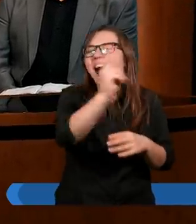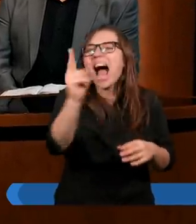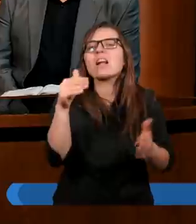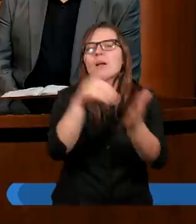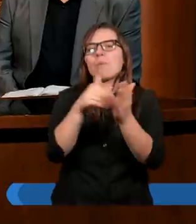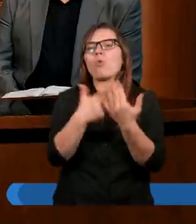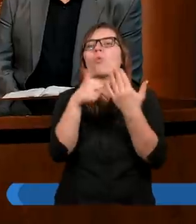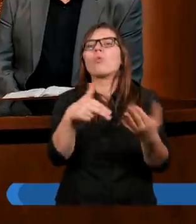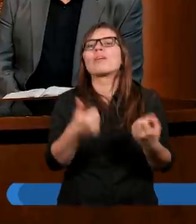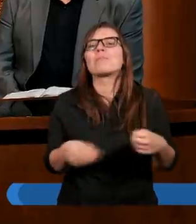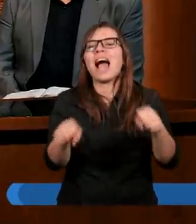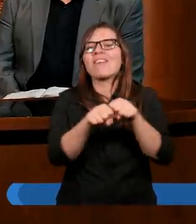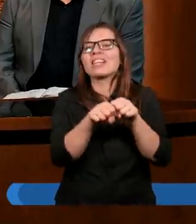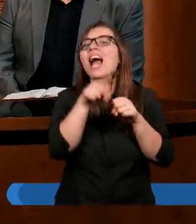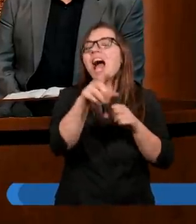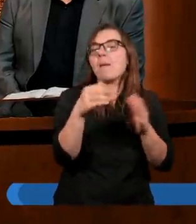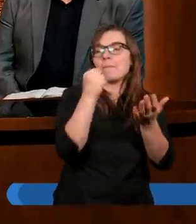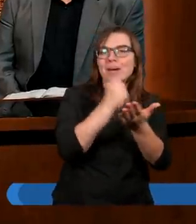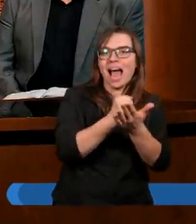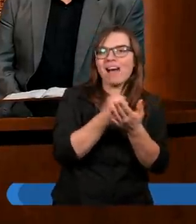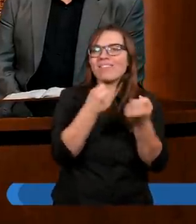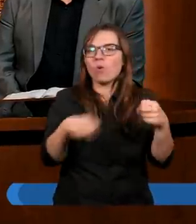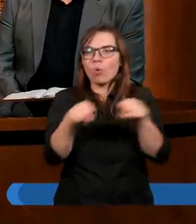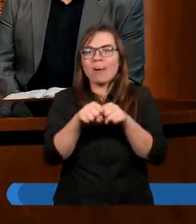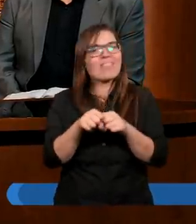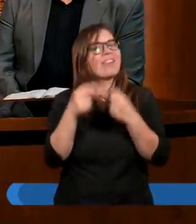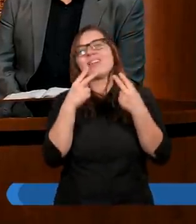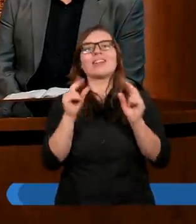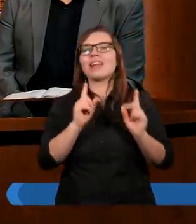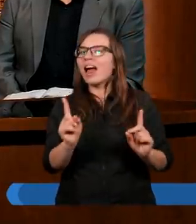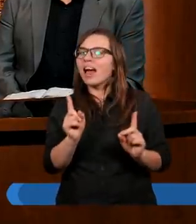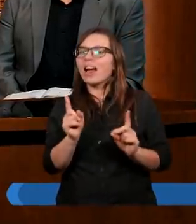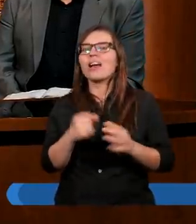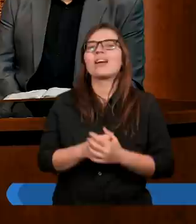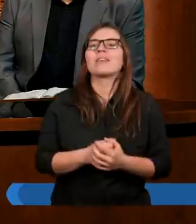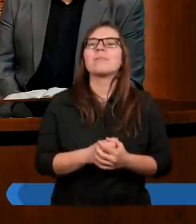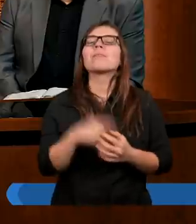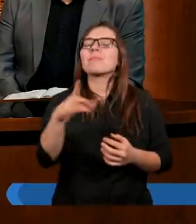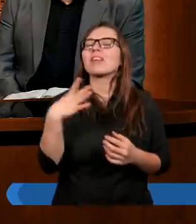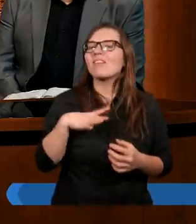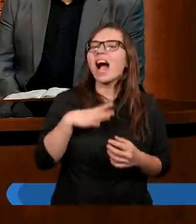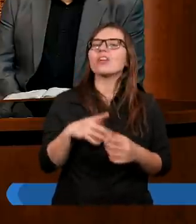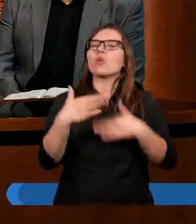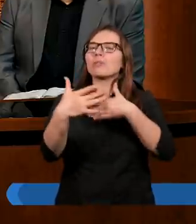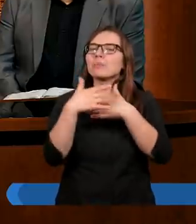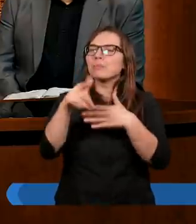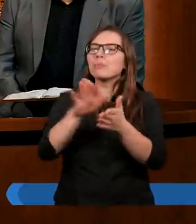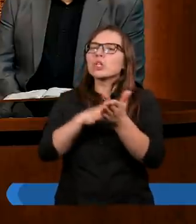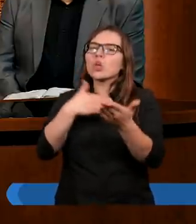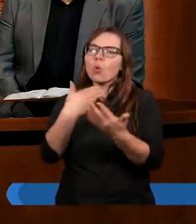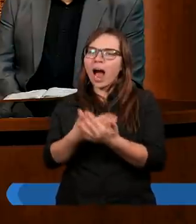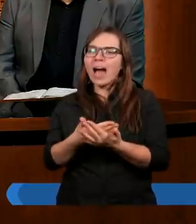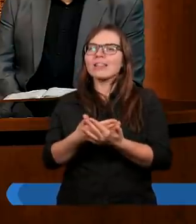bo prawo nie usprawiedliwia. Inny przykład, który warto tutaj przybliżyć,